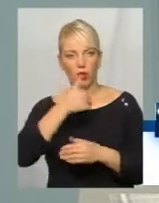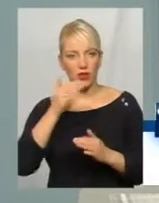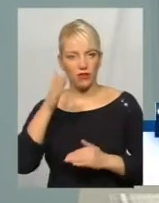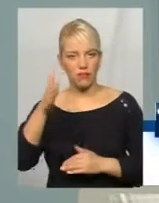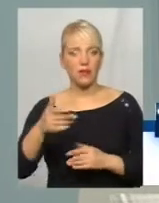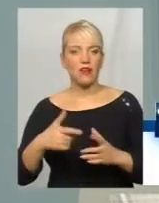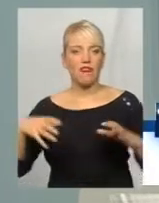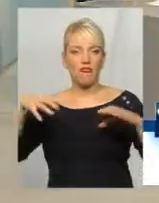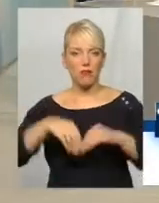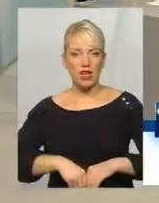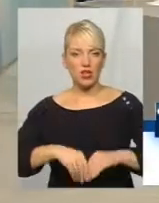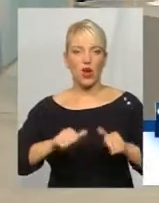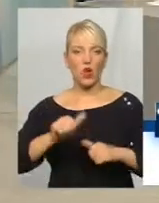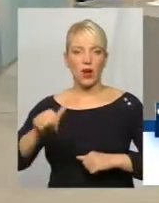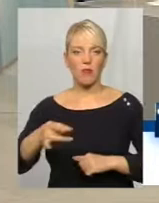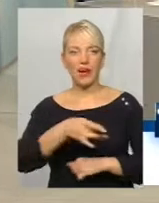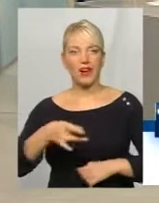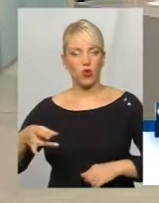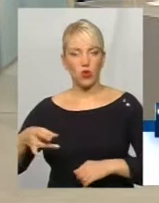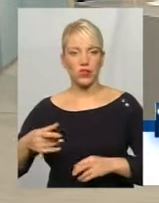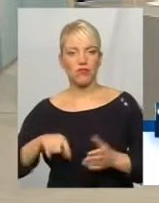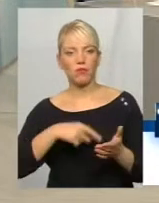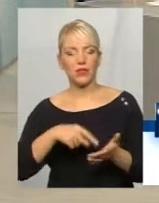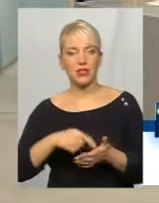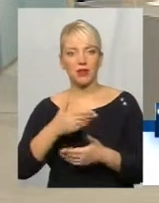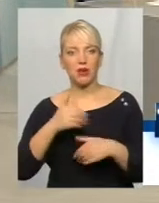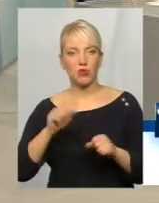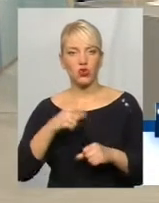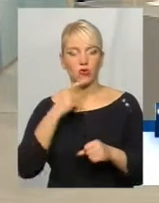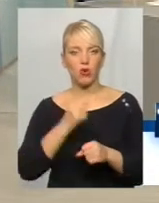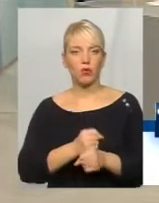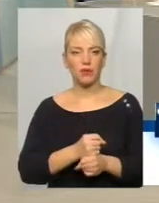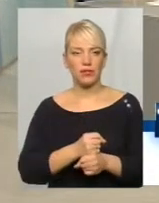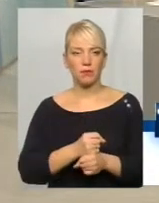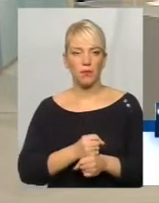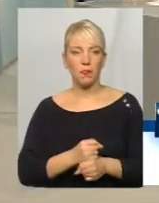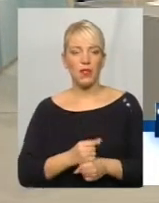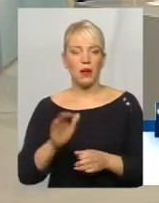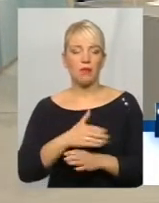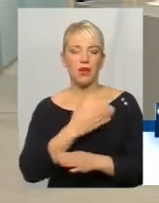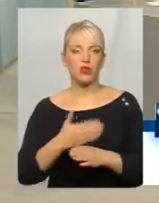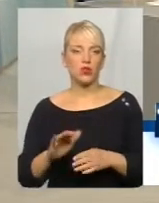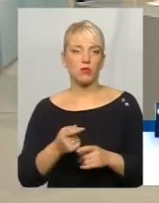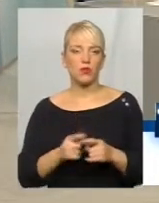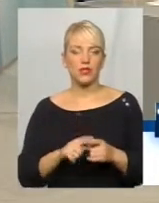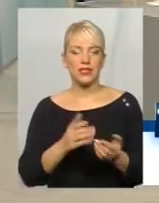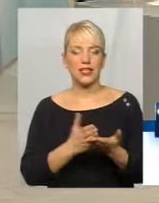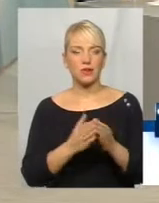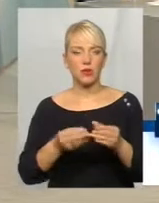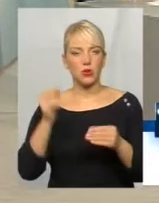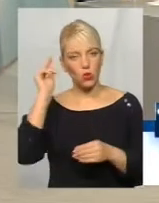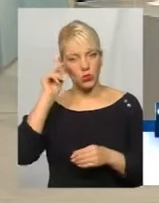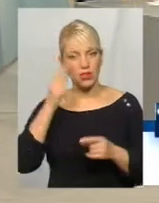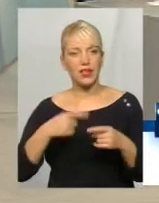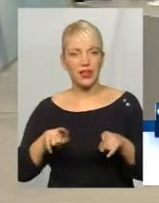В межах окремих районів, міст, ми можемо робити перерозподіл цих підручників, є такий